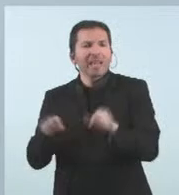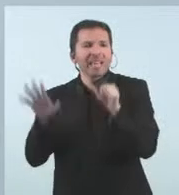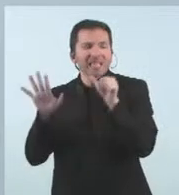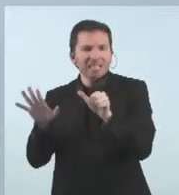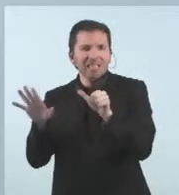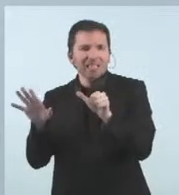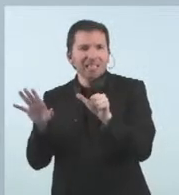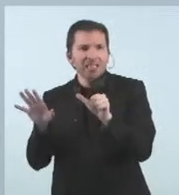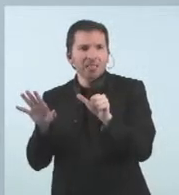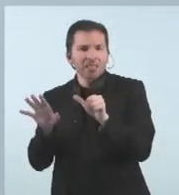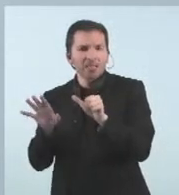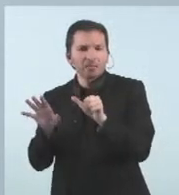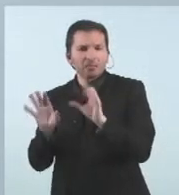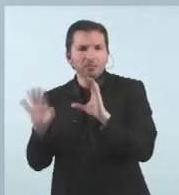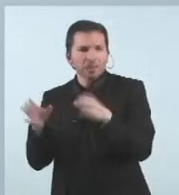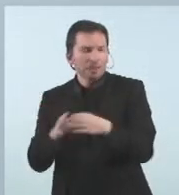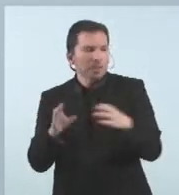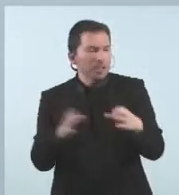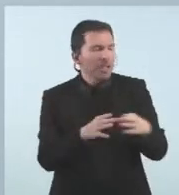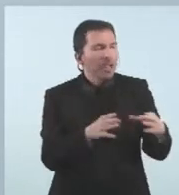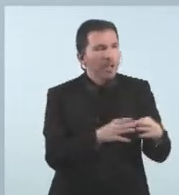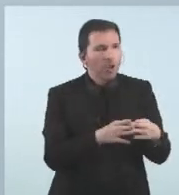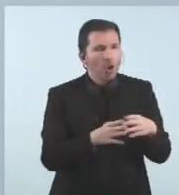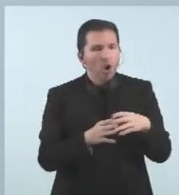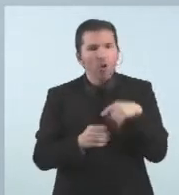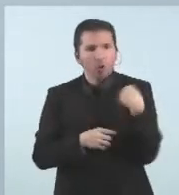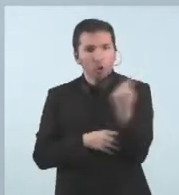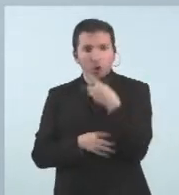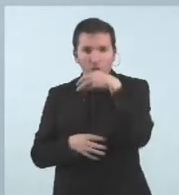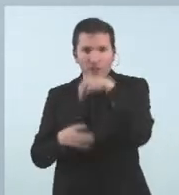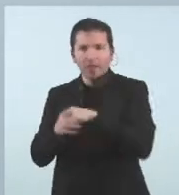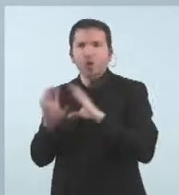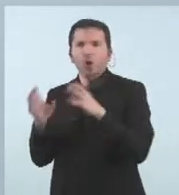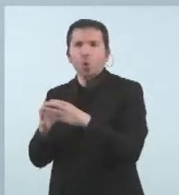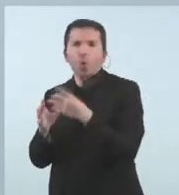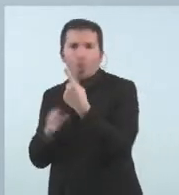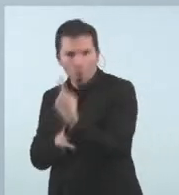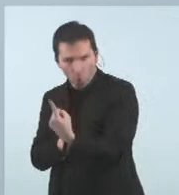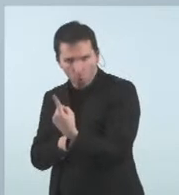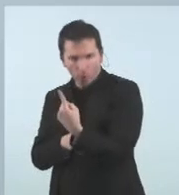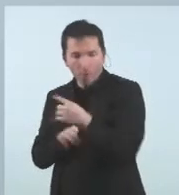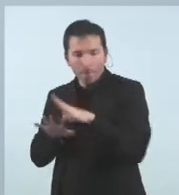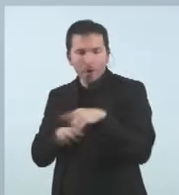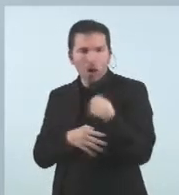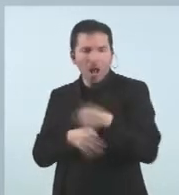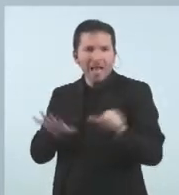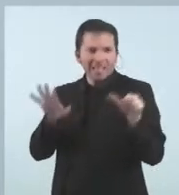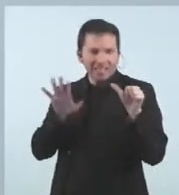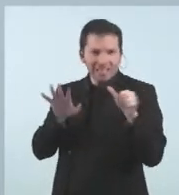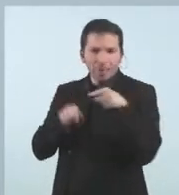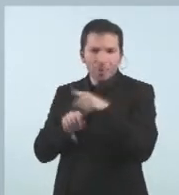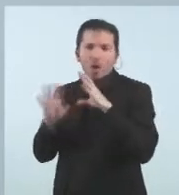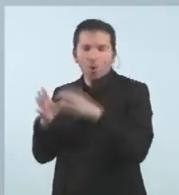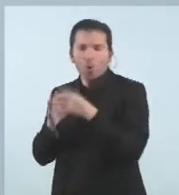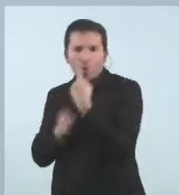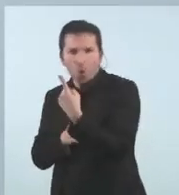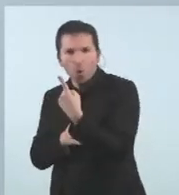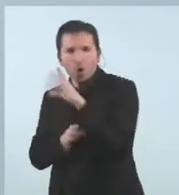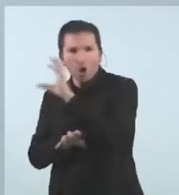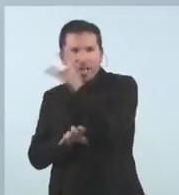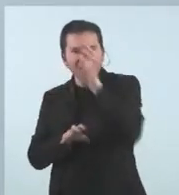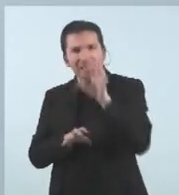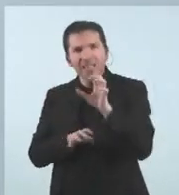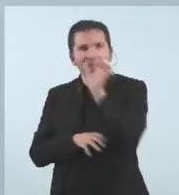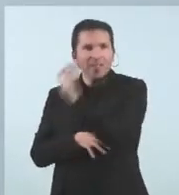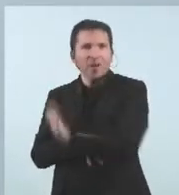El grup 1, que és el que nosaltres hi participem, doncs està constituït pels estats d'Europa Occidental i